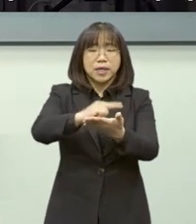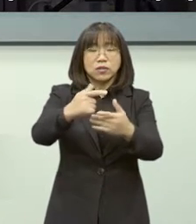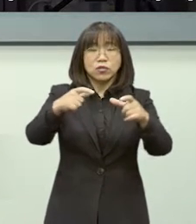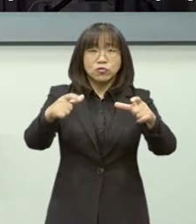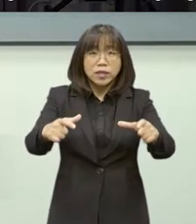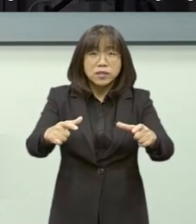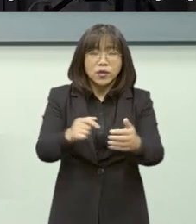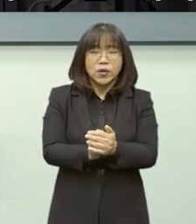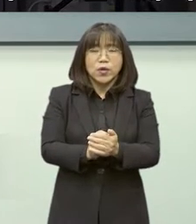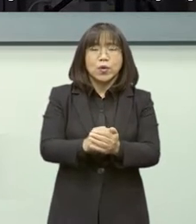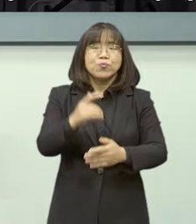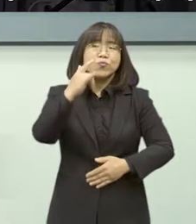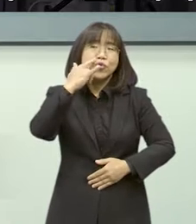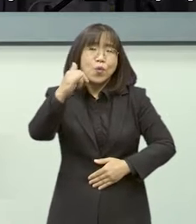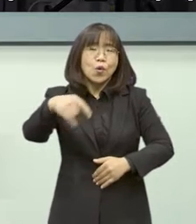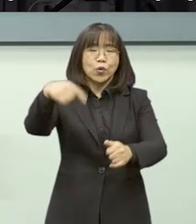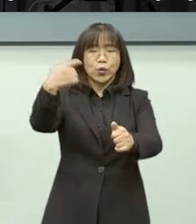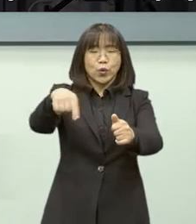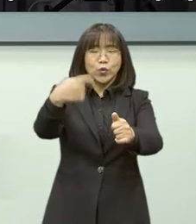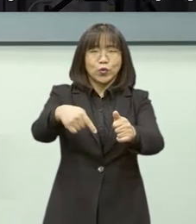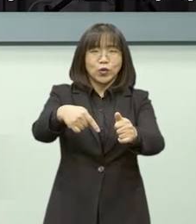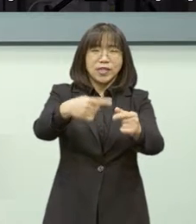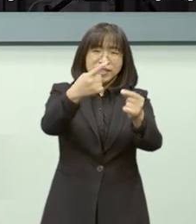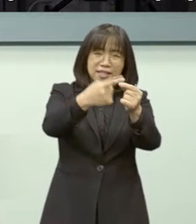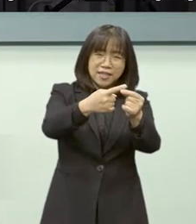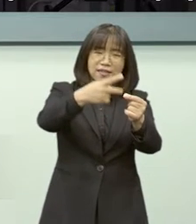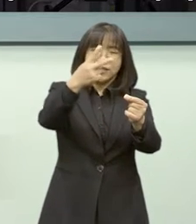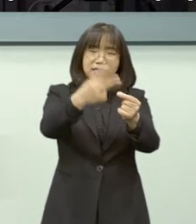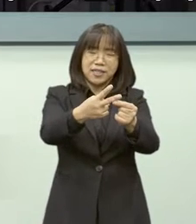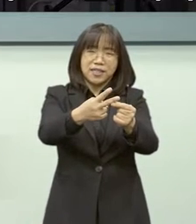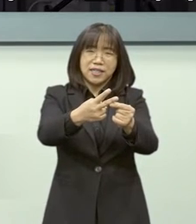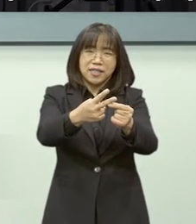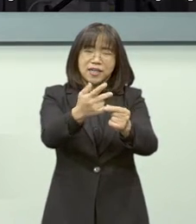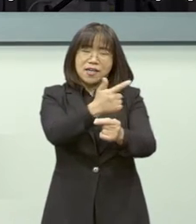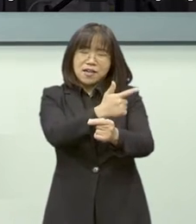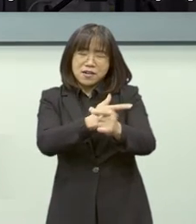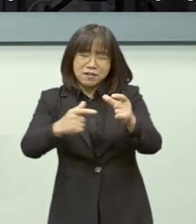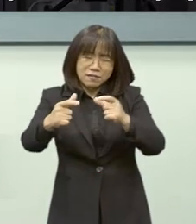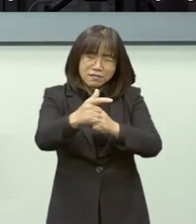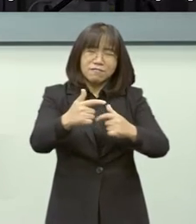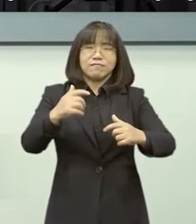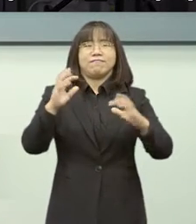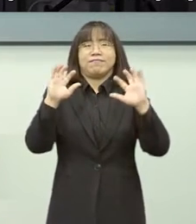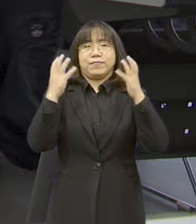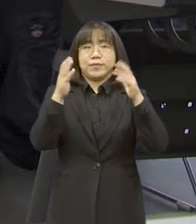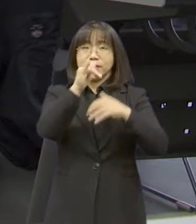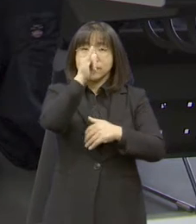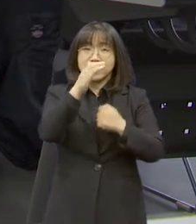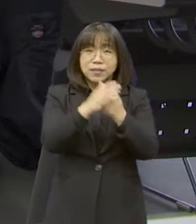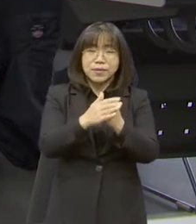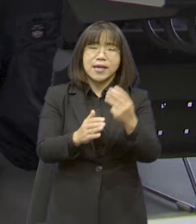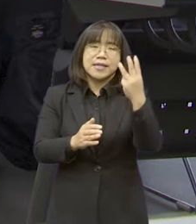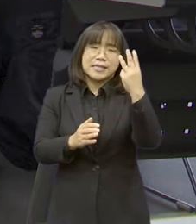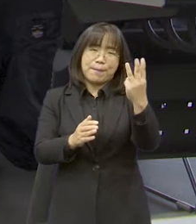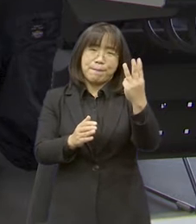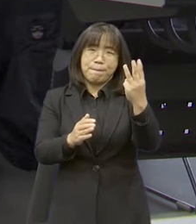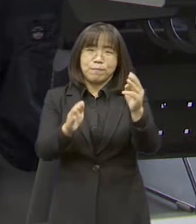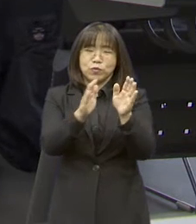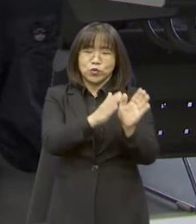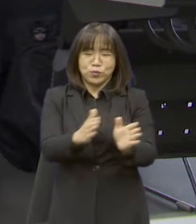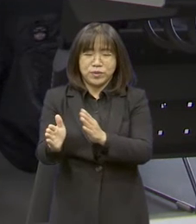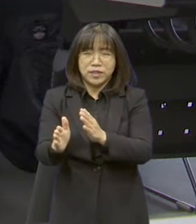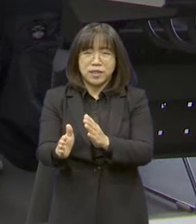일리탄 호응에 힘입어 오는 11월 5일 더 라이브 3탄을 진행합니다. 더 라이브